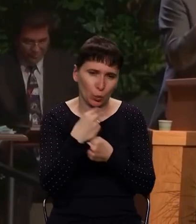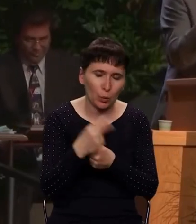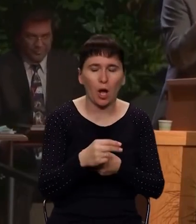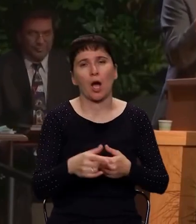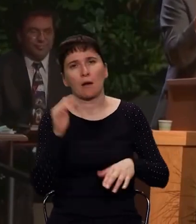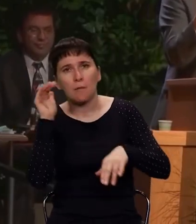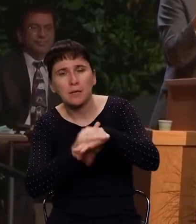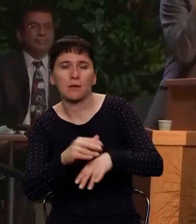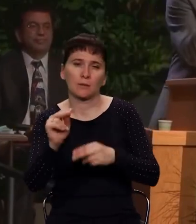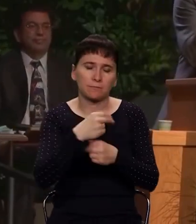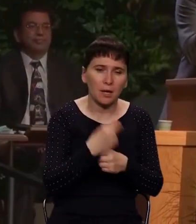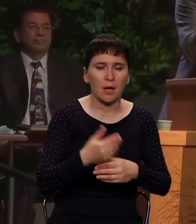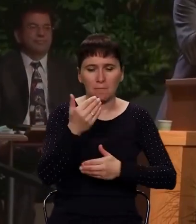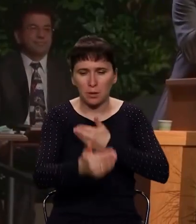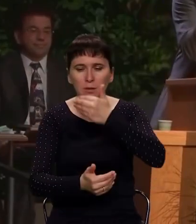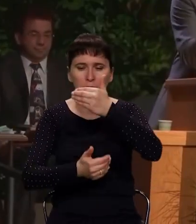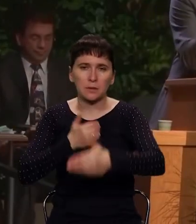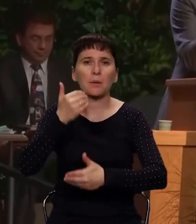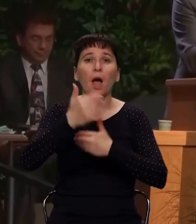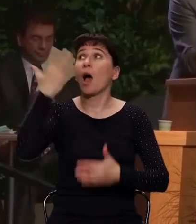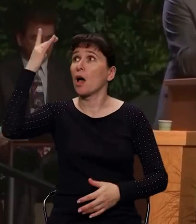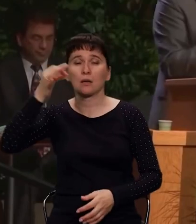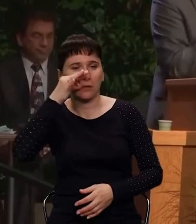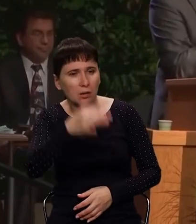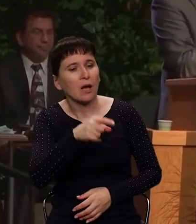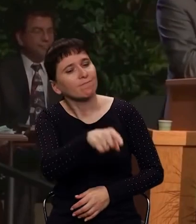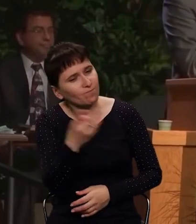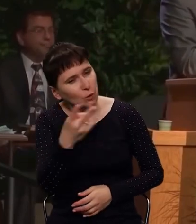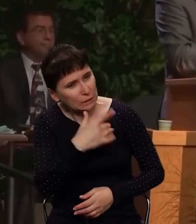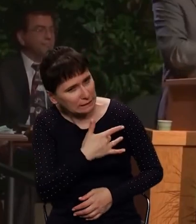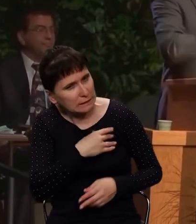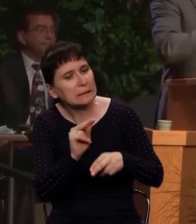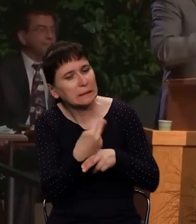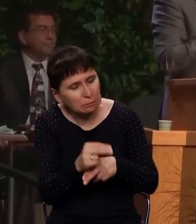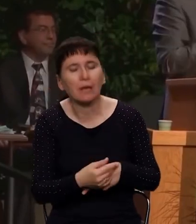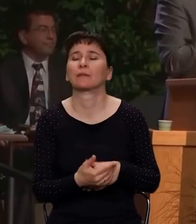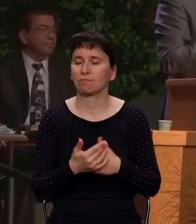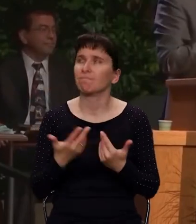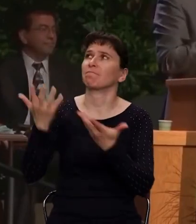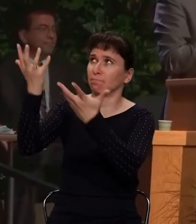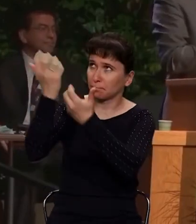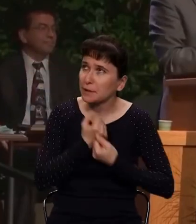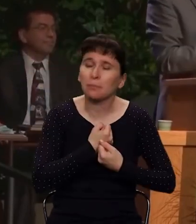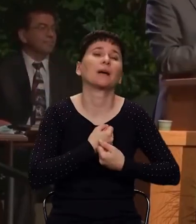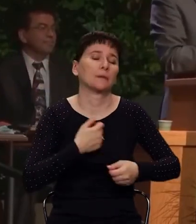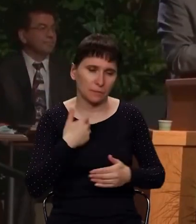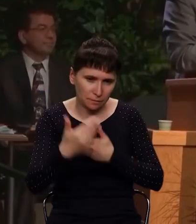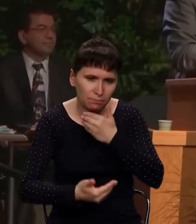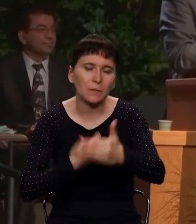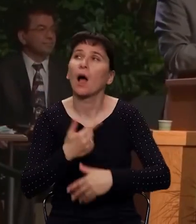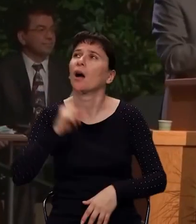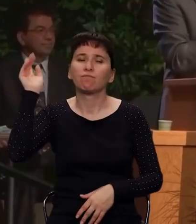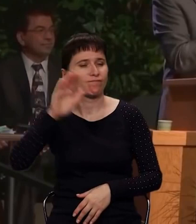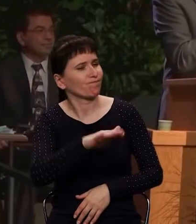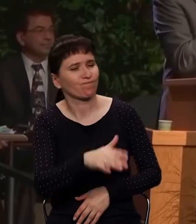реагируй, если я буду говорить тебе, сын мой, дочь моя, вот это в твоем сердце, в твоей внутренности, не нравится